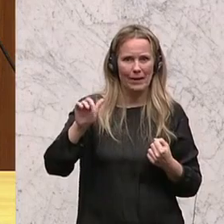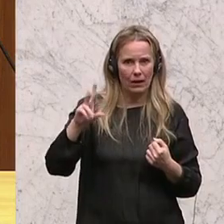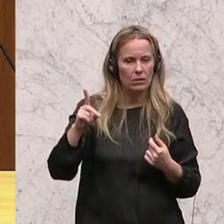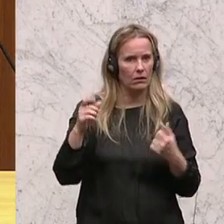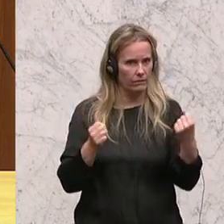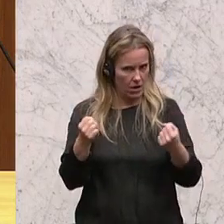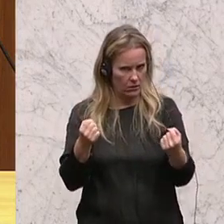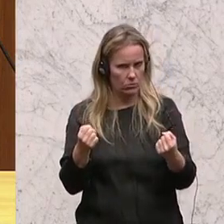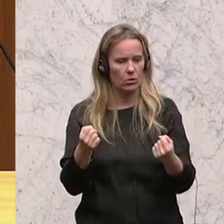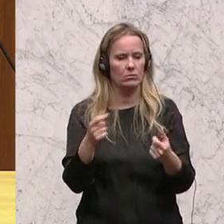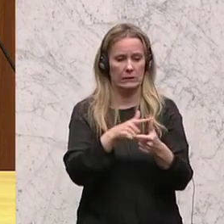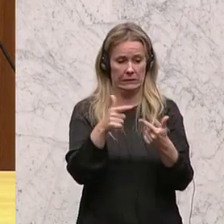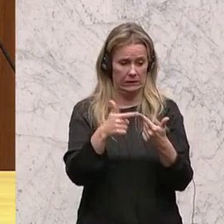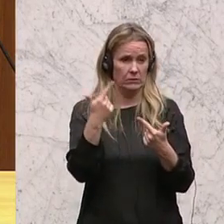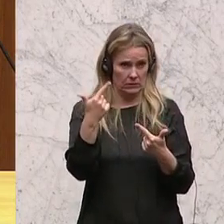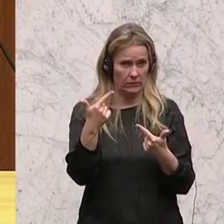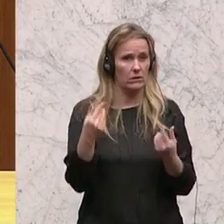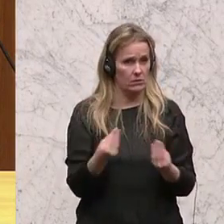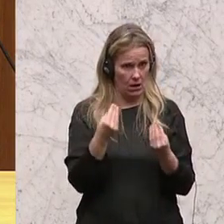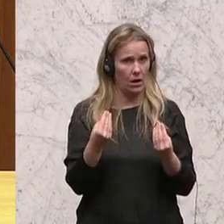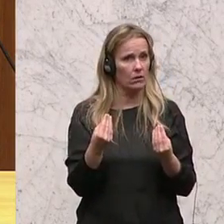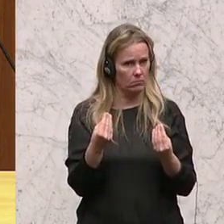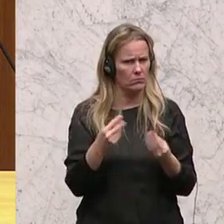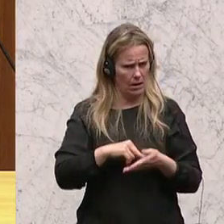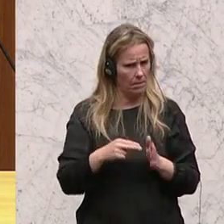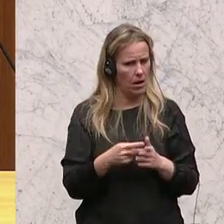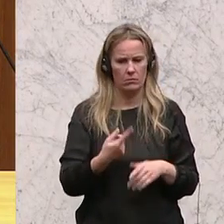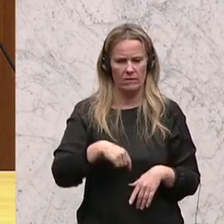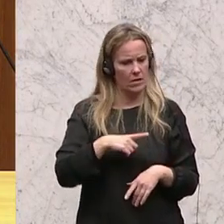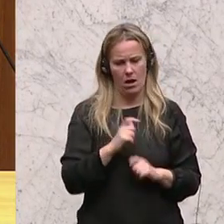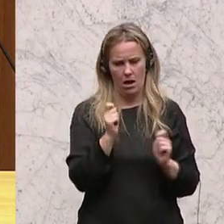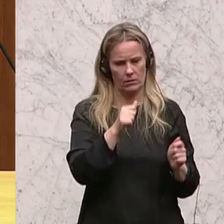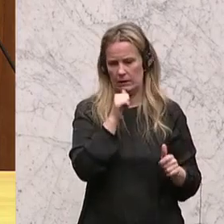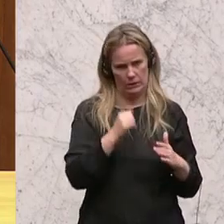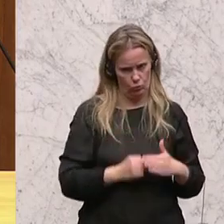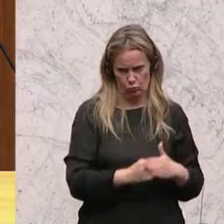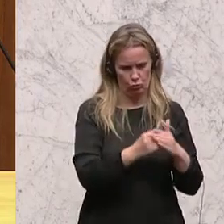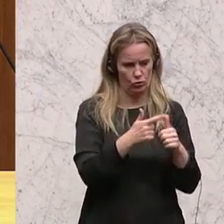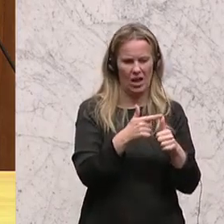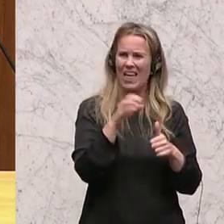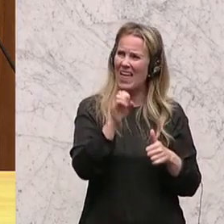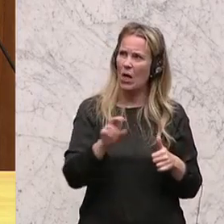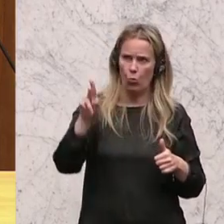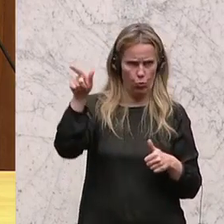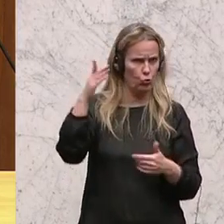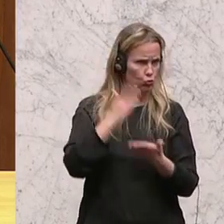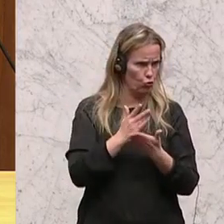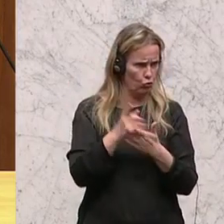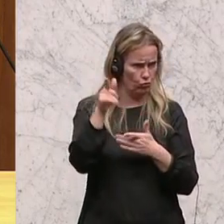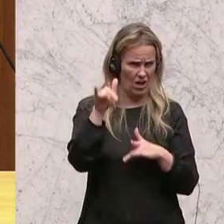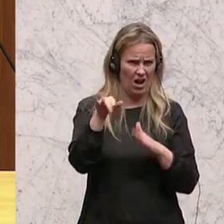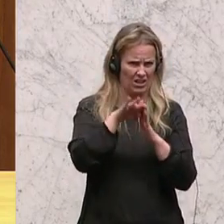Dinge sind hier vorgesehen und auch diesen Antrag werden wir nicht unterstützen. Das Erste ist, dass auf europäischer Ebene bereits eine entsprechende